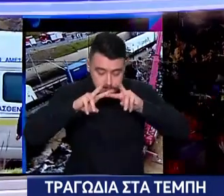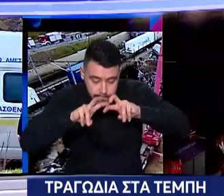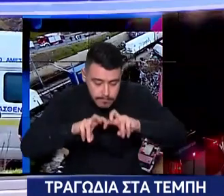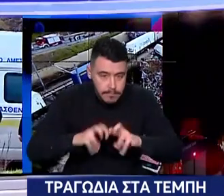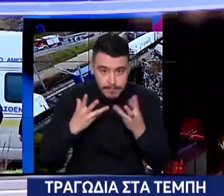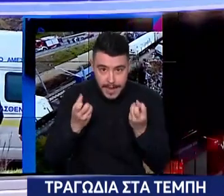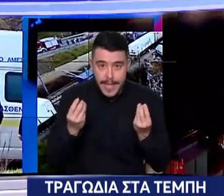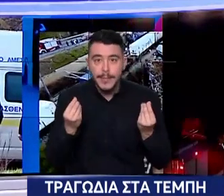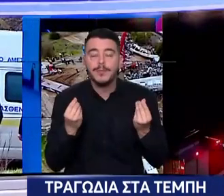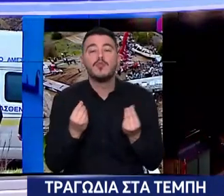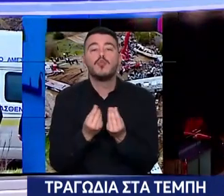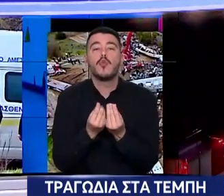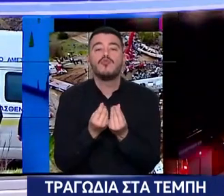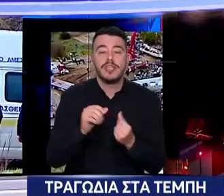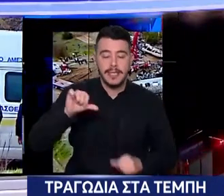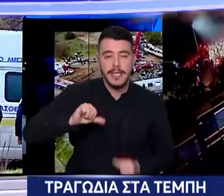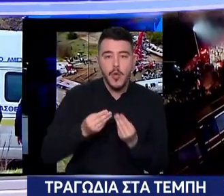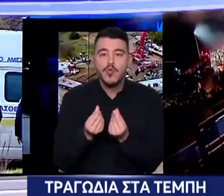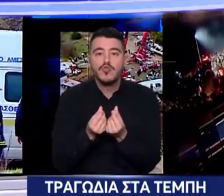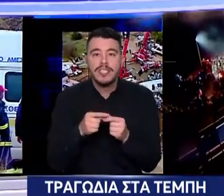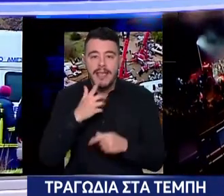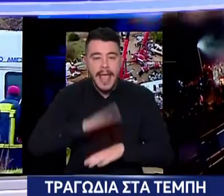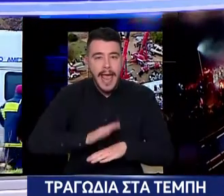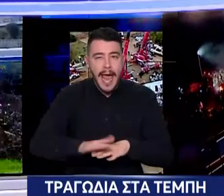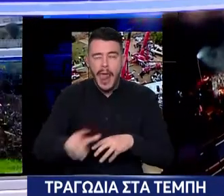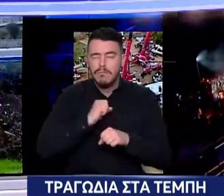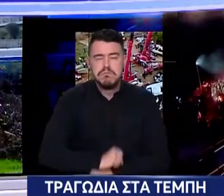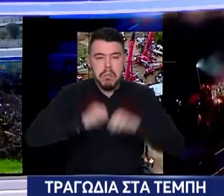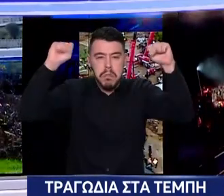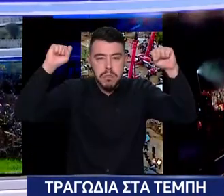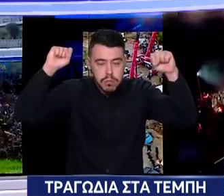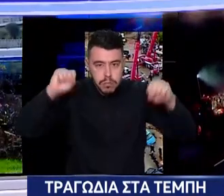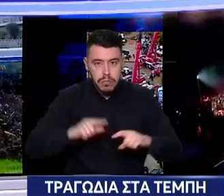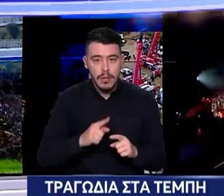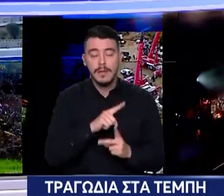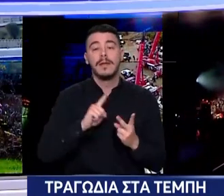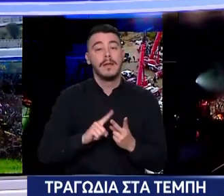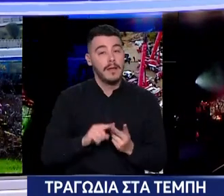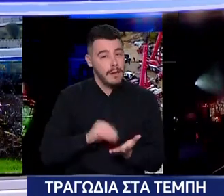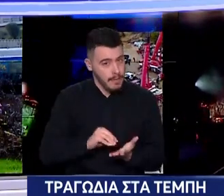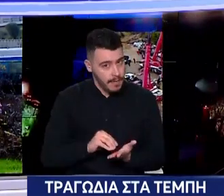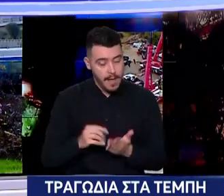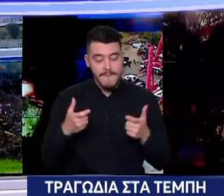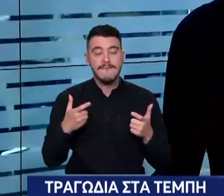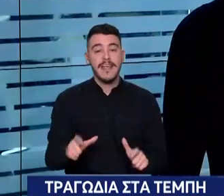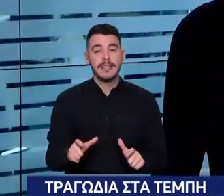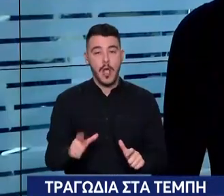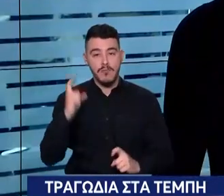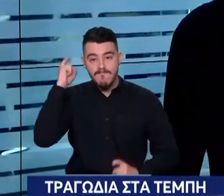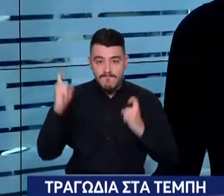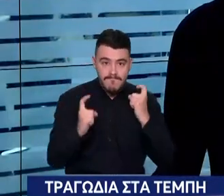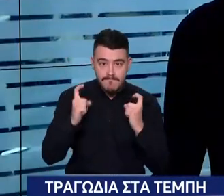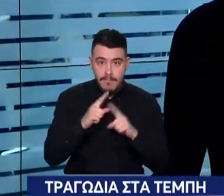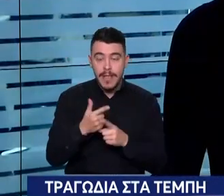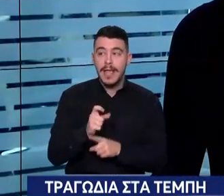πάνω εκεί που συνέβαλαν στην τραγωδία. Όπως επίσης να στείλει και τα βίντεο, εξετάζεται επίσης και αυτό σε